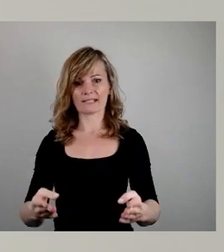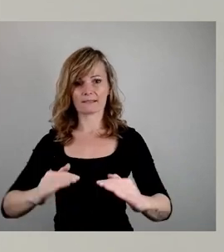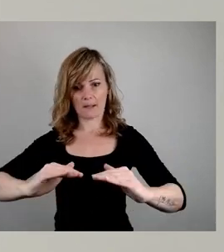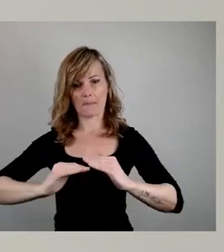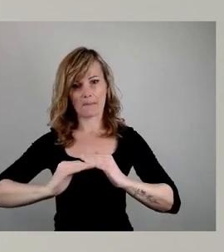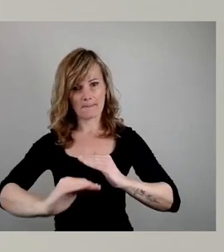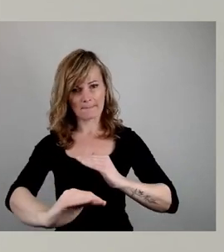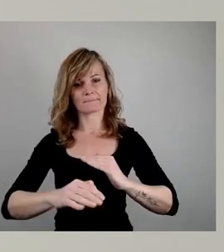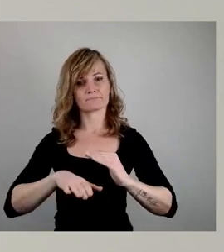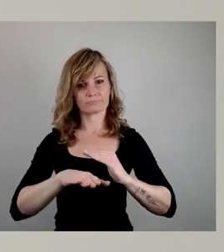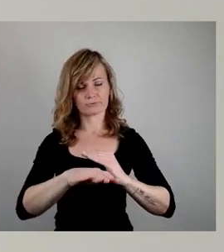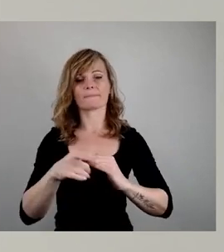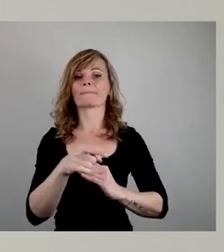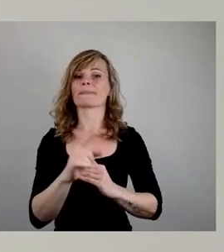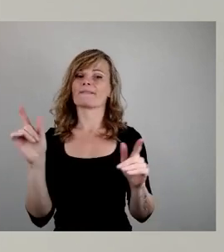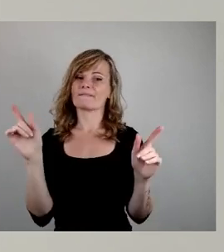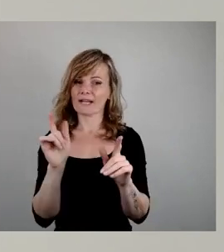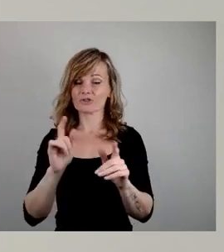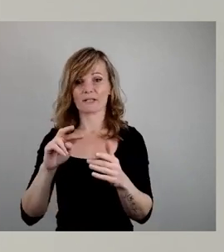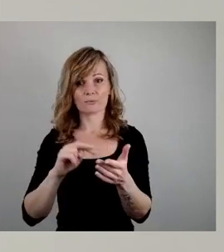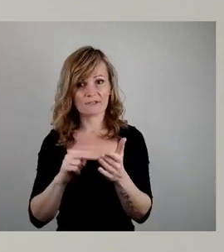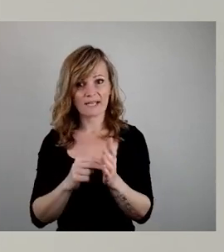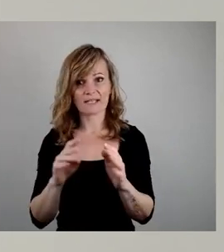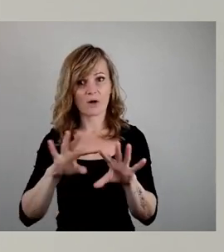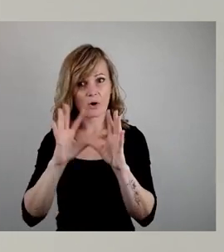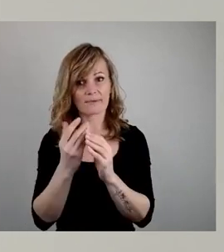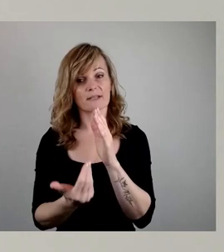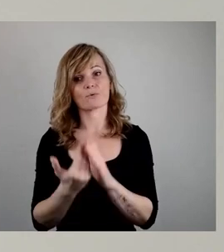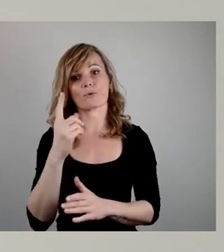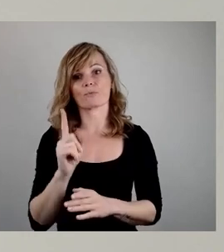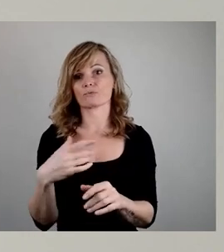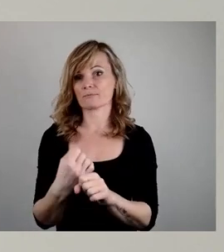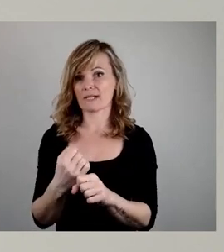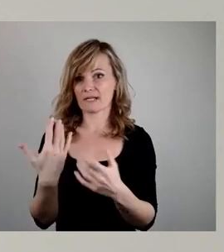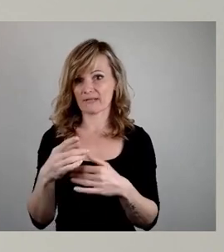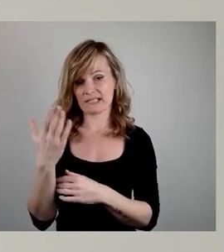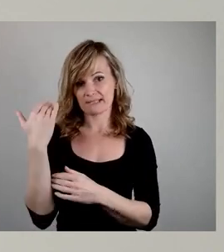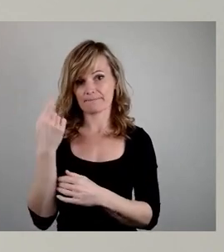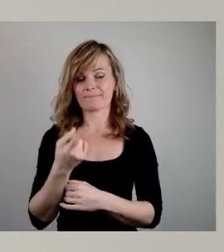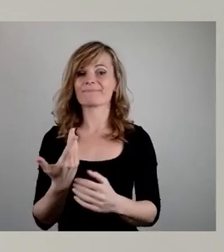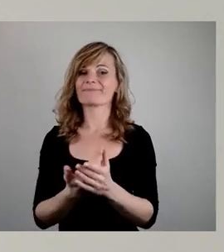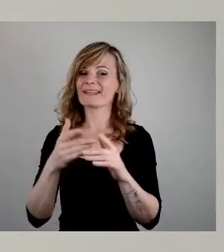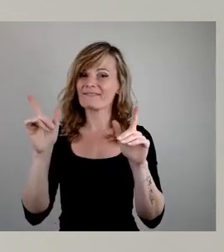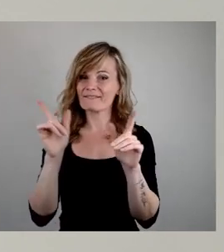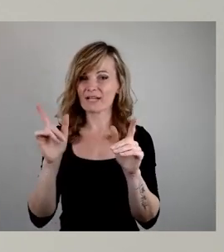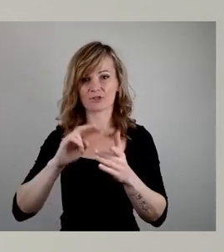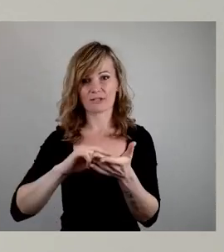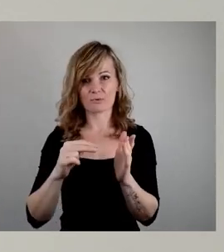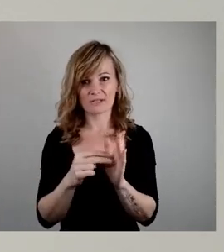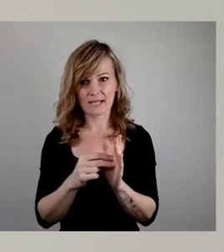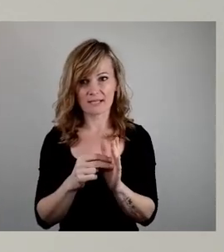Veranstaltungstechnik komplett erneuert werden musste. Und diese Veranstaltungstechnik, die also wesentlich